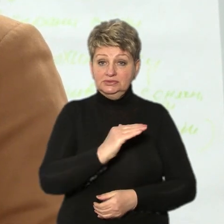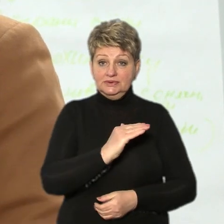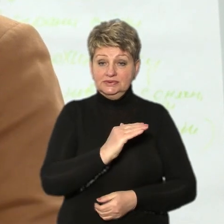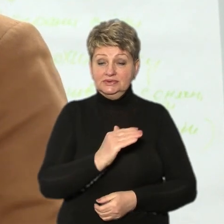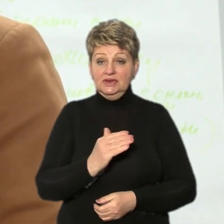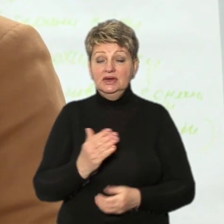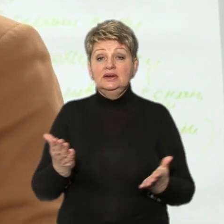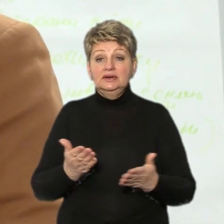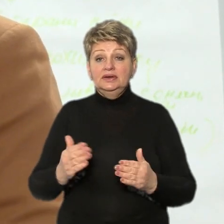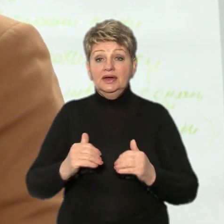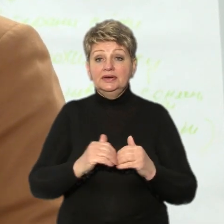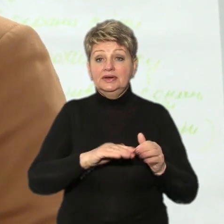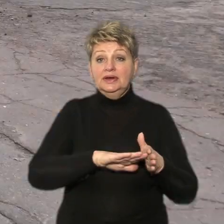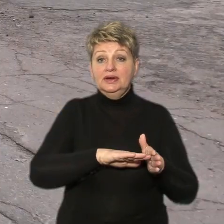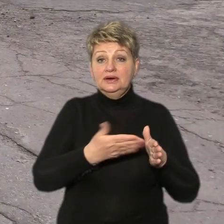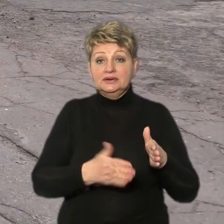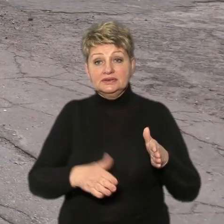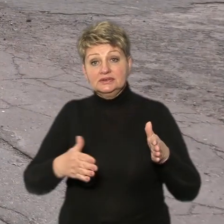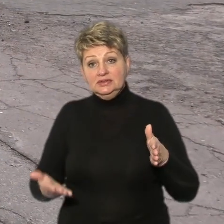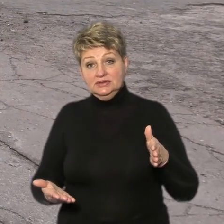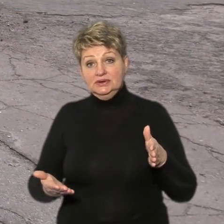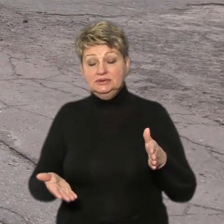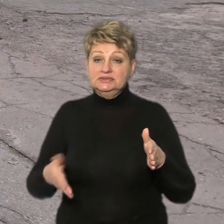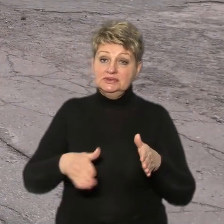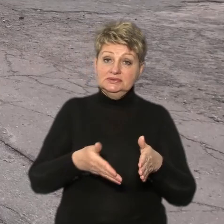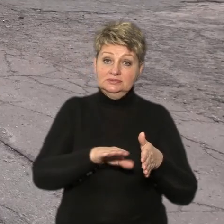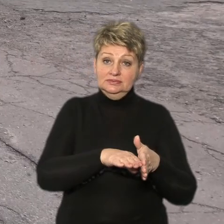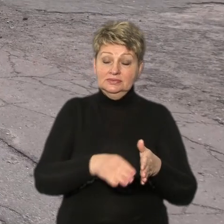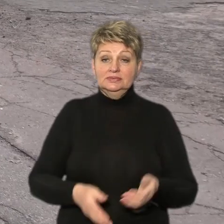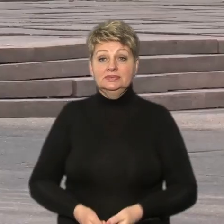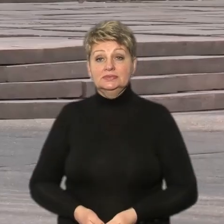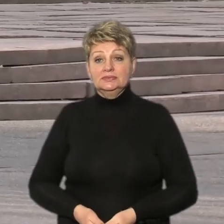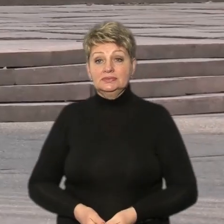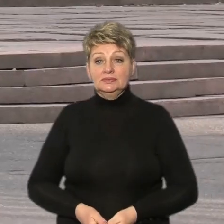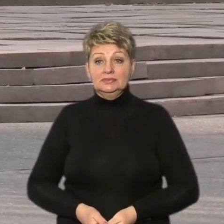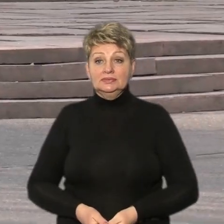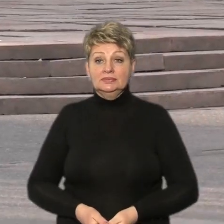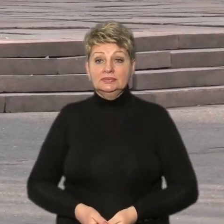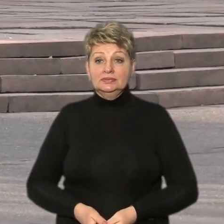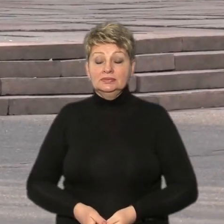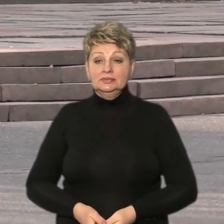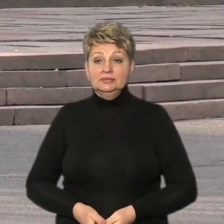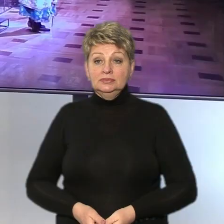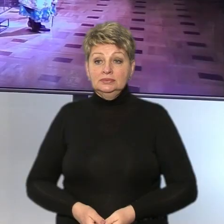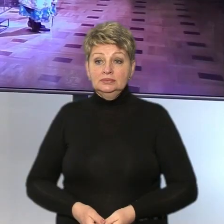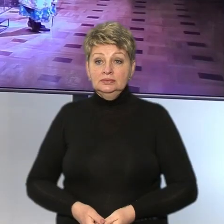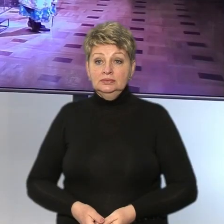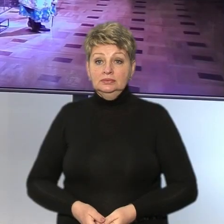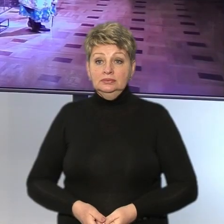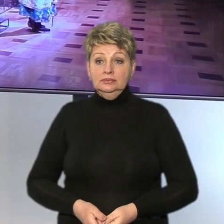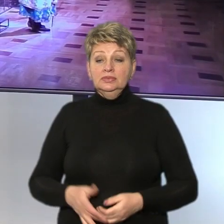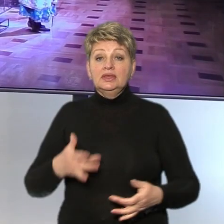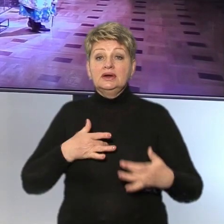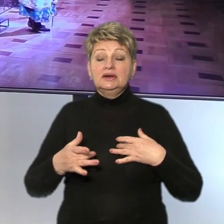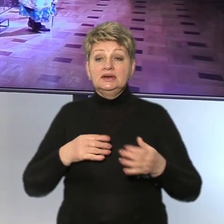розкладаються і збираються. Анастасія Кашид, Олександр Кулик, Суспільне, новини, Черкаси. На